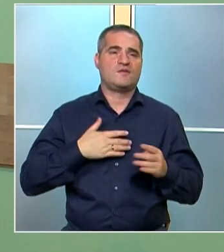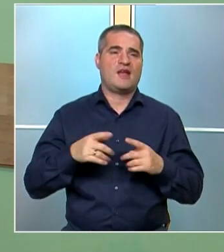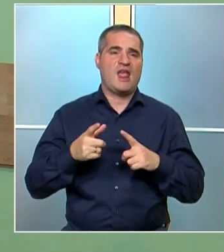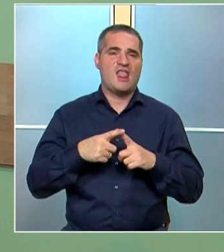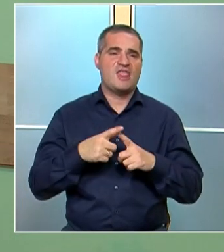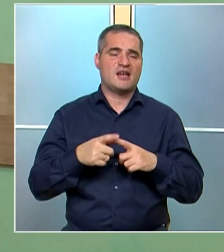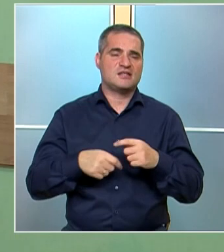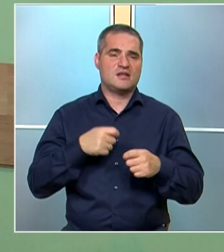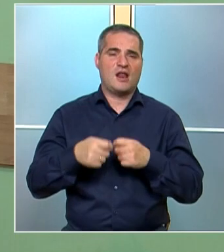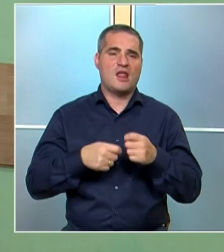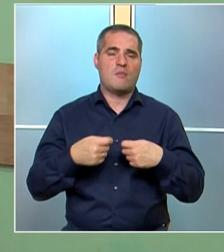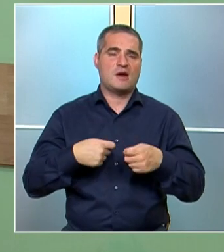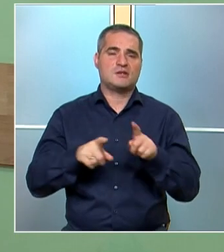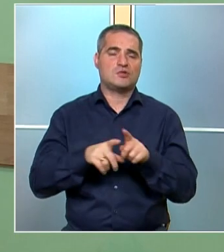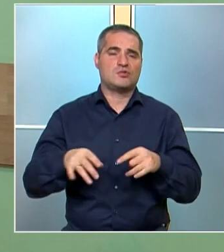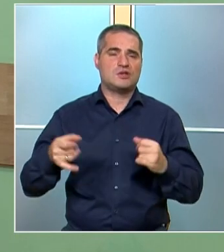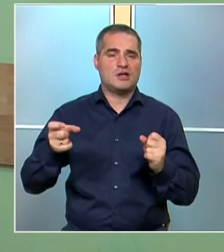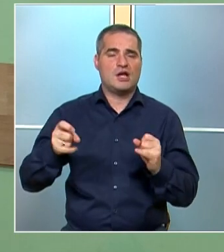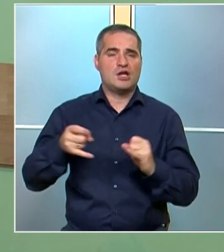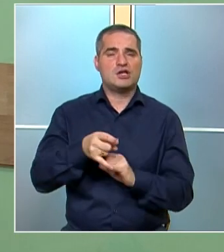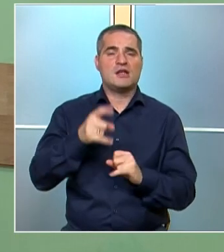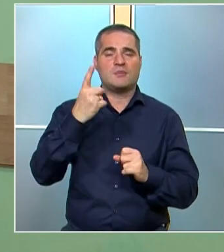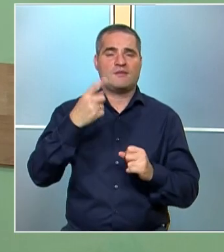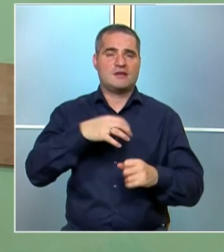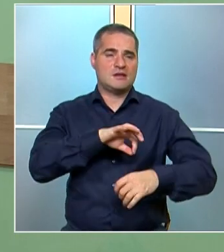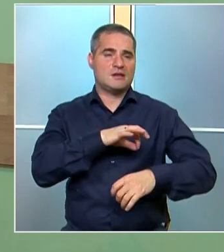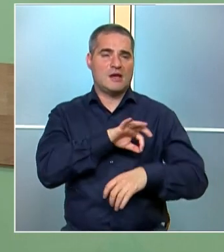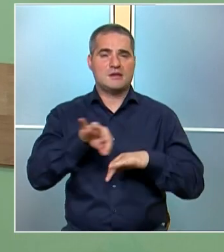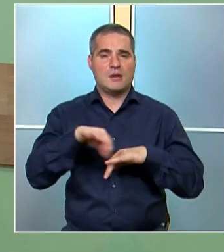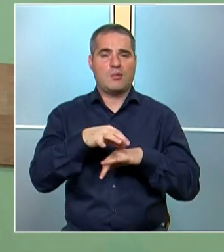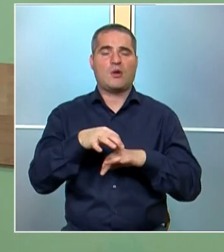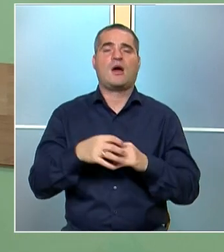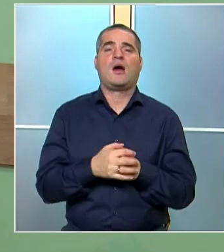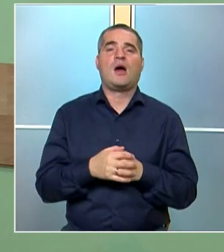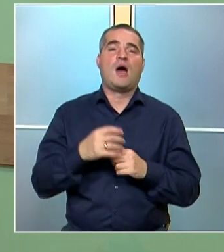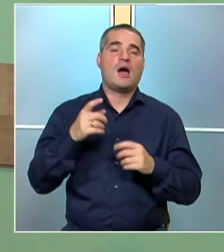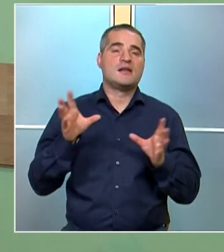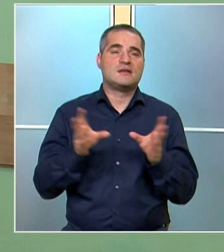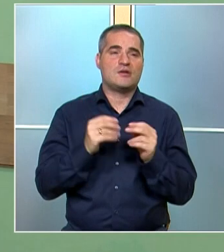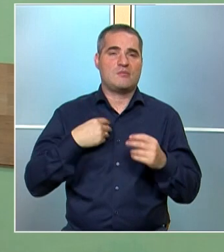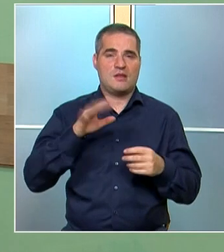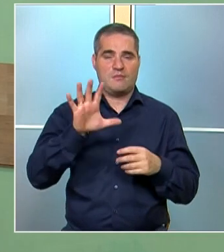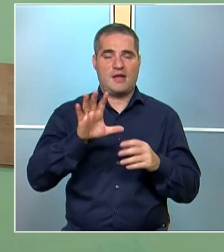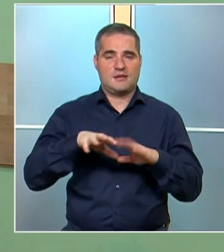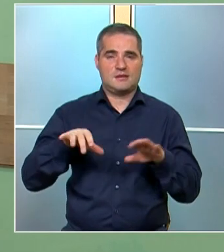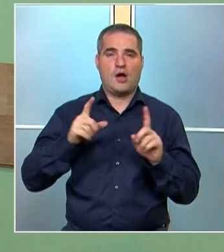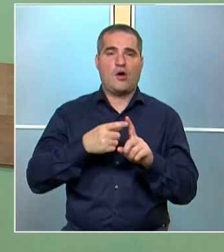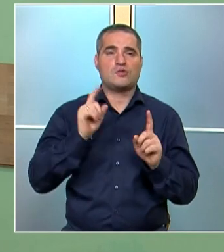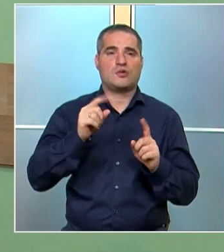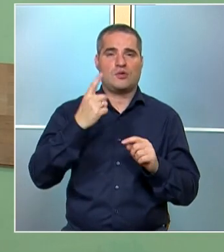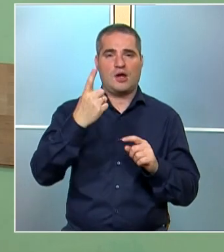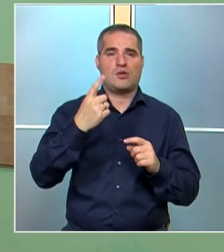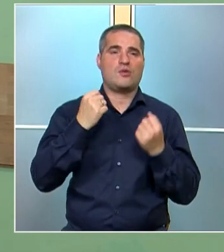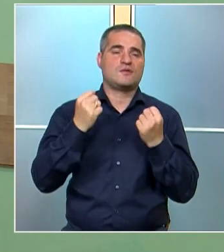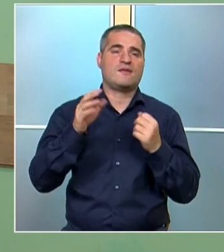магазин, а също така се жени и за първата си събрува. Сайно с нея те имат общо 5 деца, от които само едно